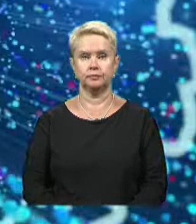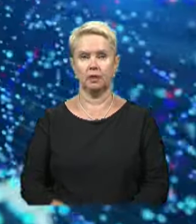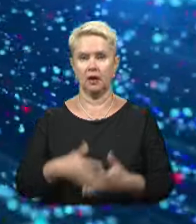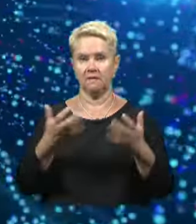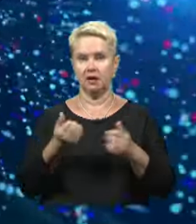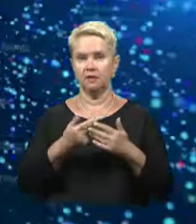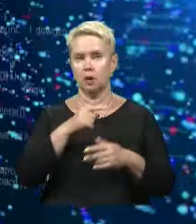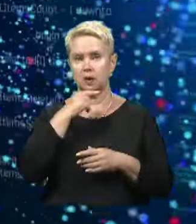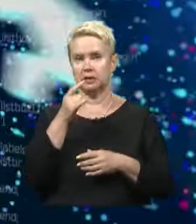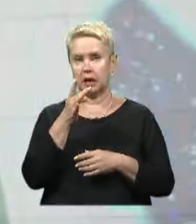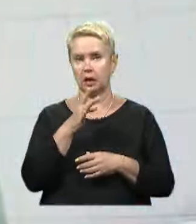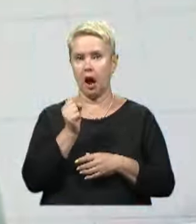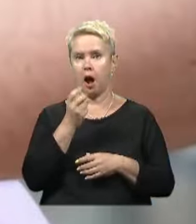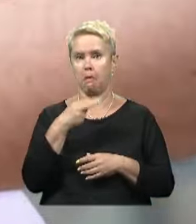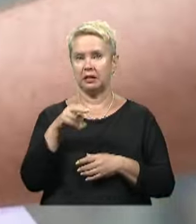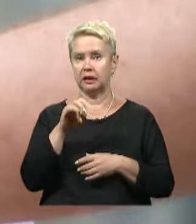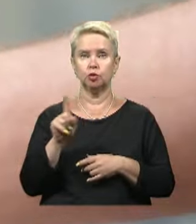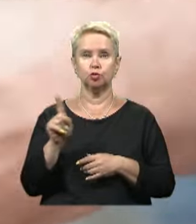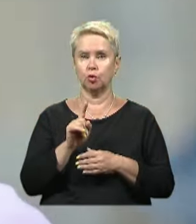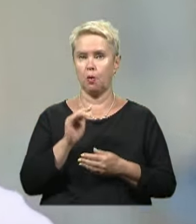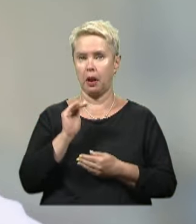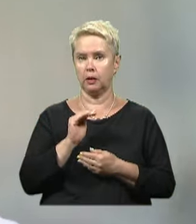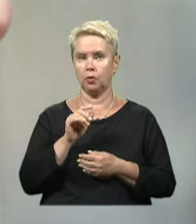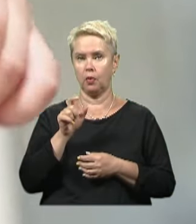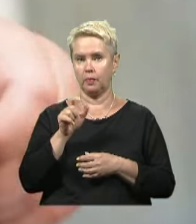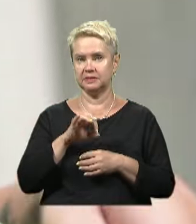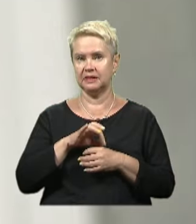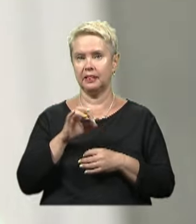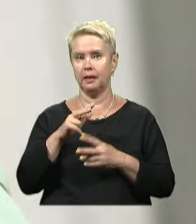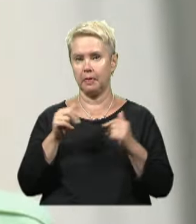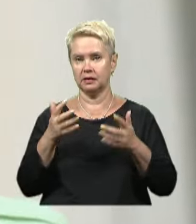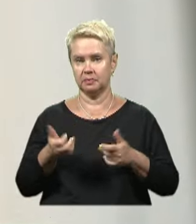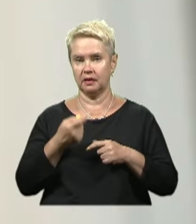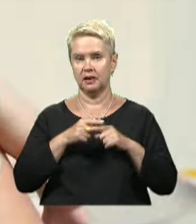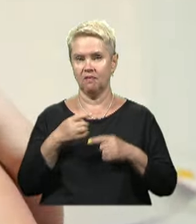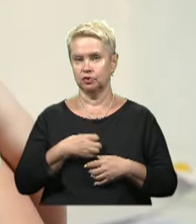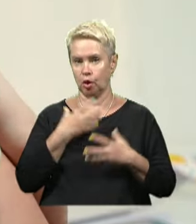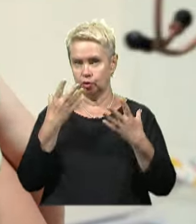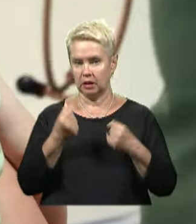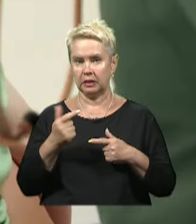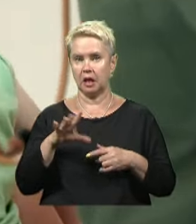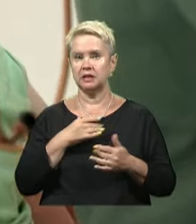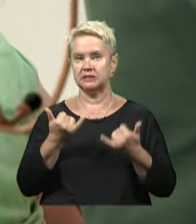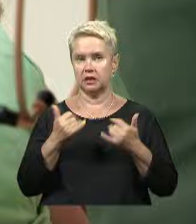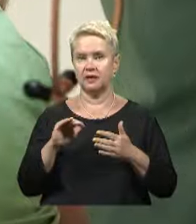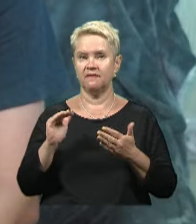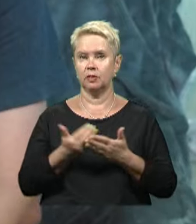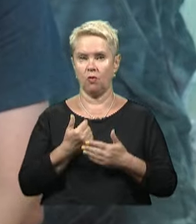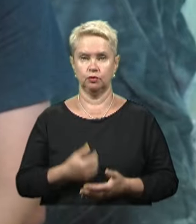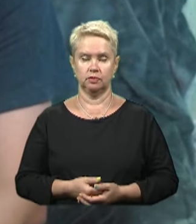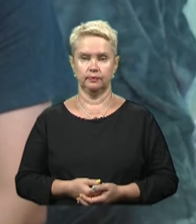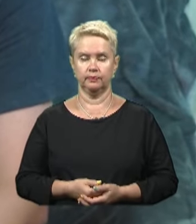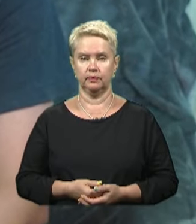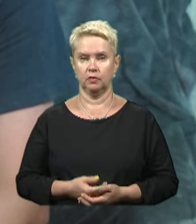Вирятувалася від російської ракети в Охмадиті. Що маленьку пацієнтку Дніпра зберегло того фатального дня? Та де вона зараз відновлюється?